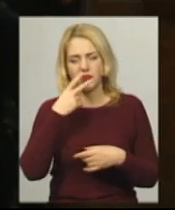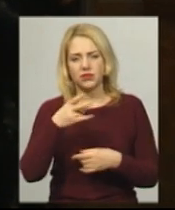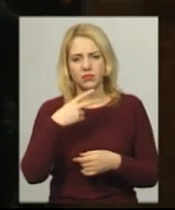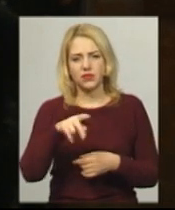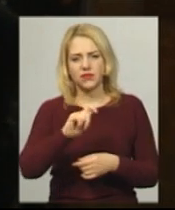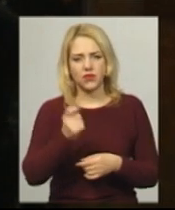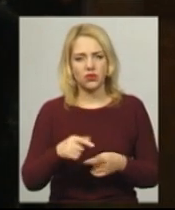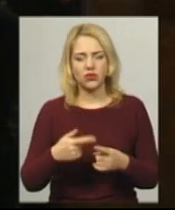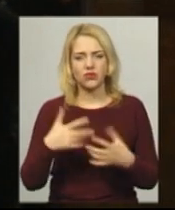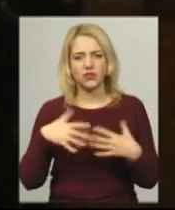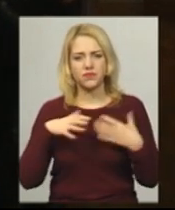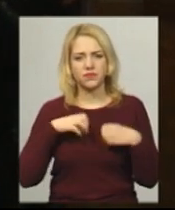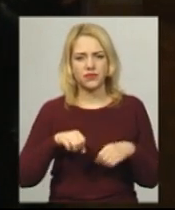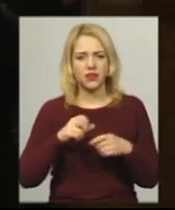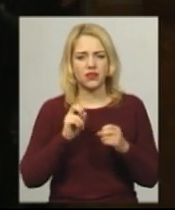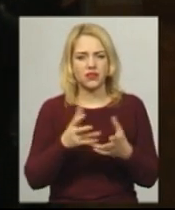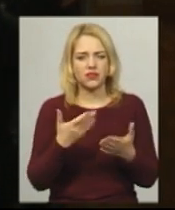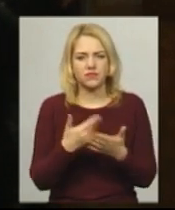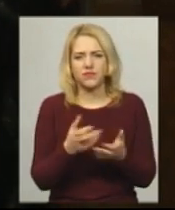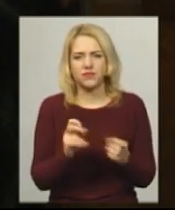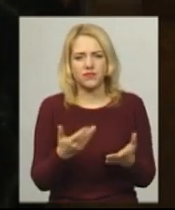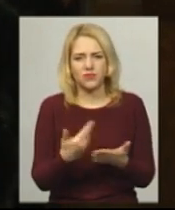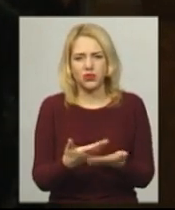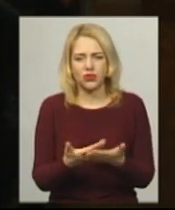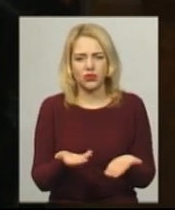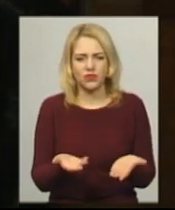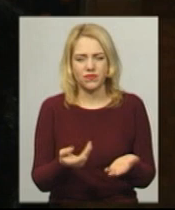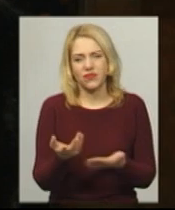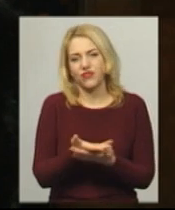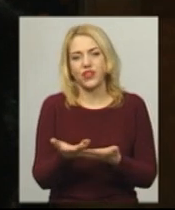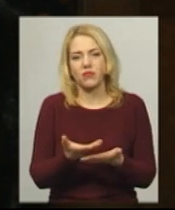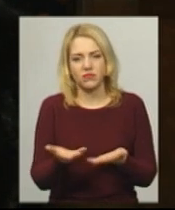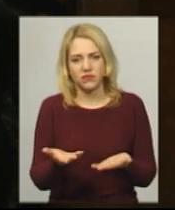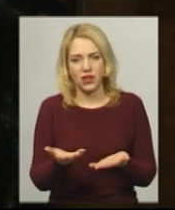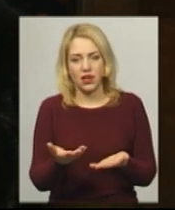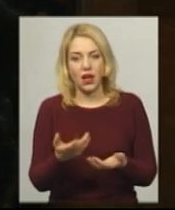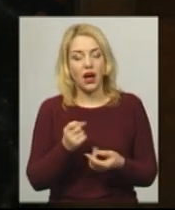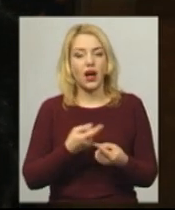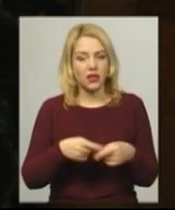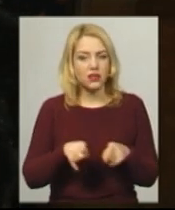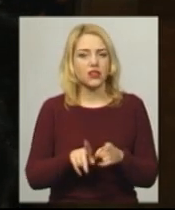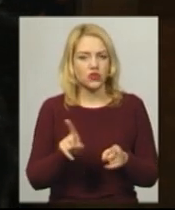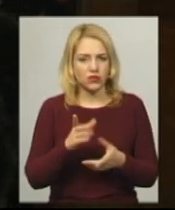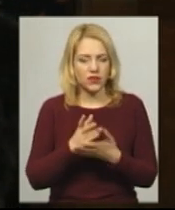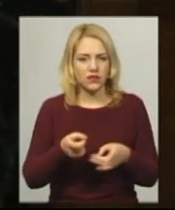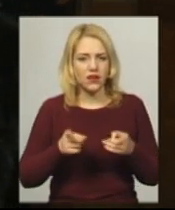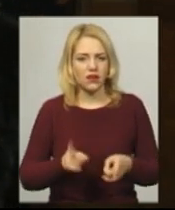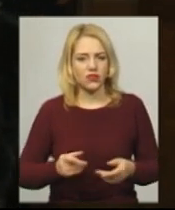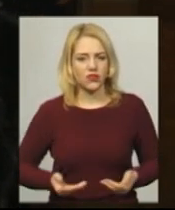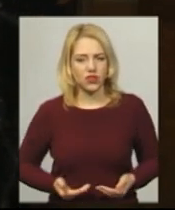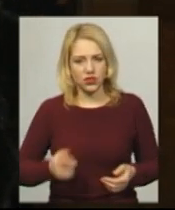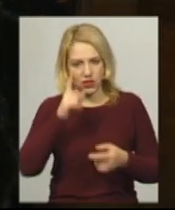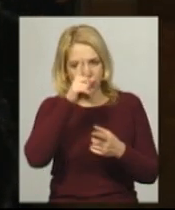війну. І це вже ніби як просто для них якийсь фільм, а не те, що відбувається реально в їхній